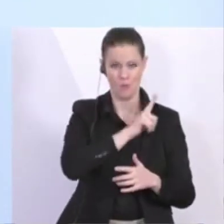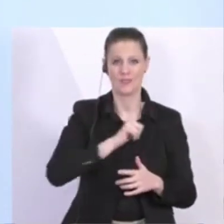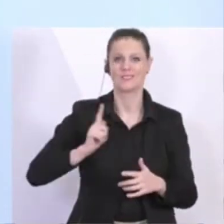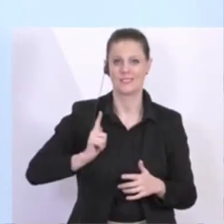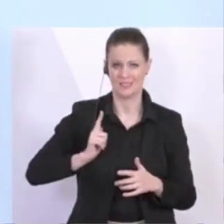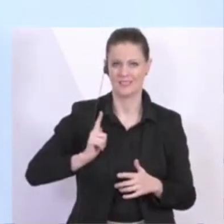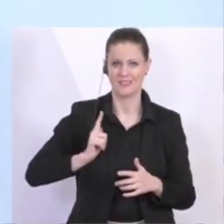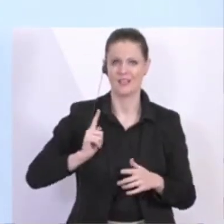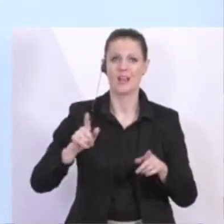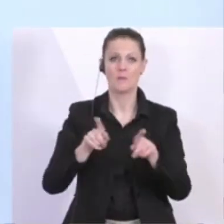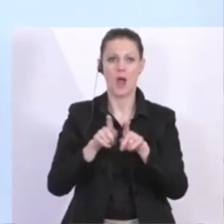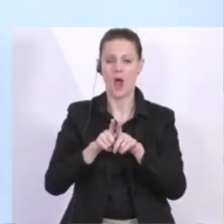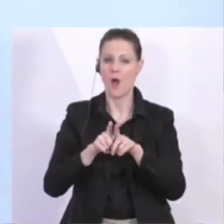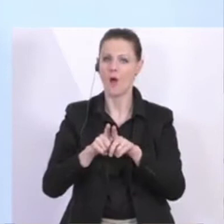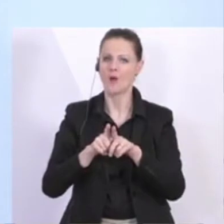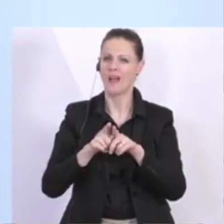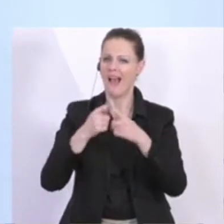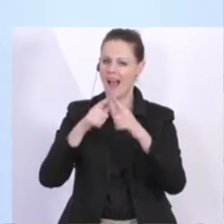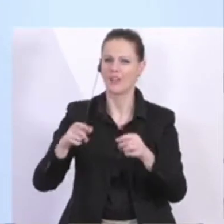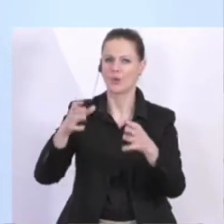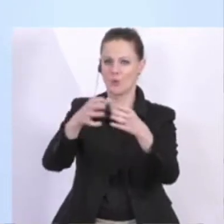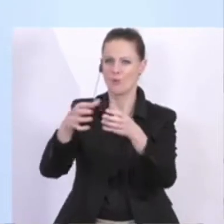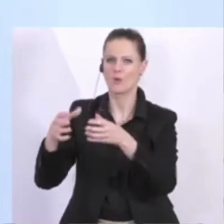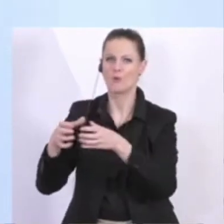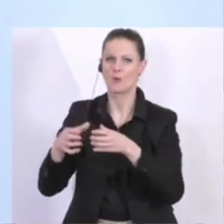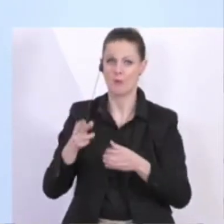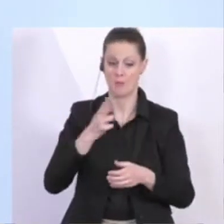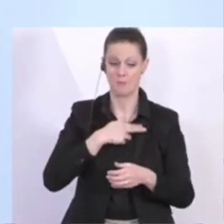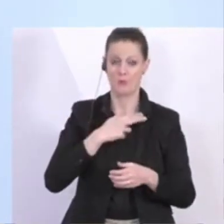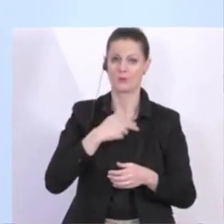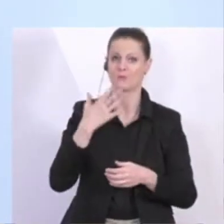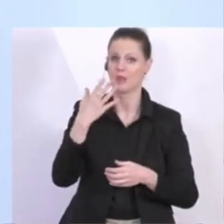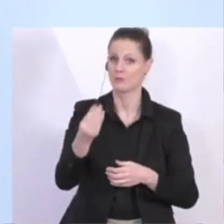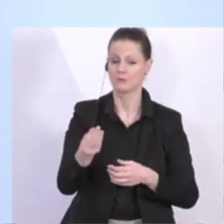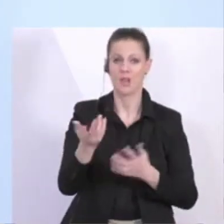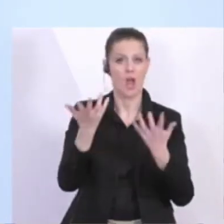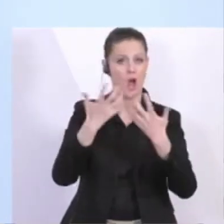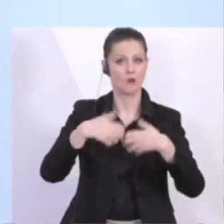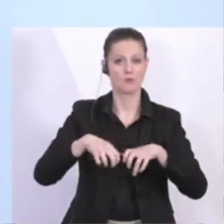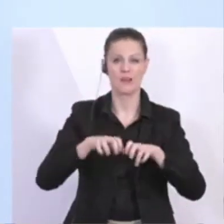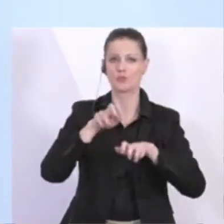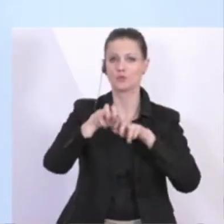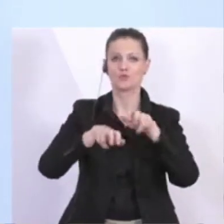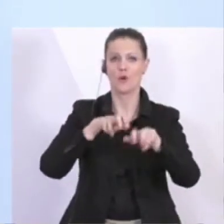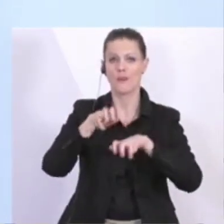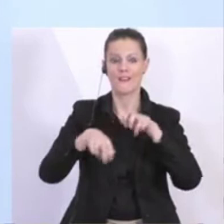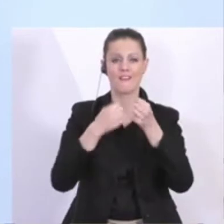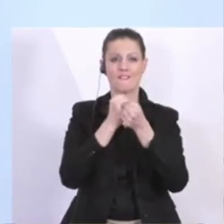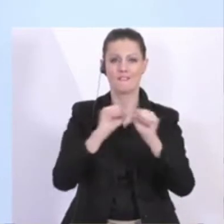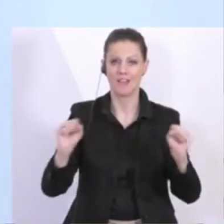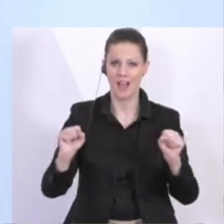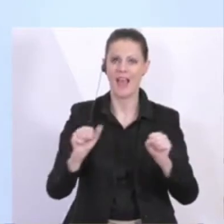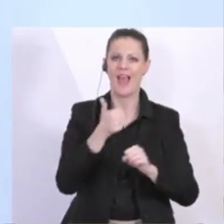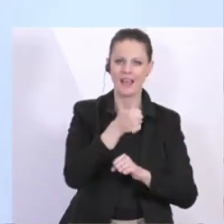und Polizisten, aber auch bei allen anderen Gruppen, die einen Bonus erhalten, diesen steuerfrei stellen, damit er eins zu eins